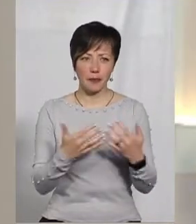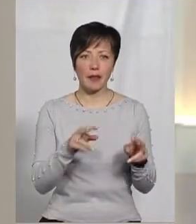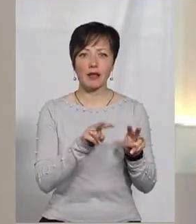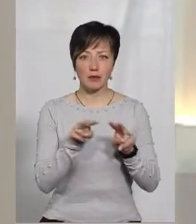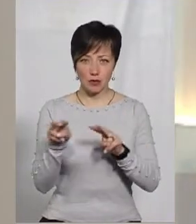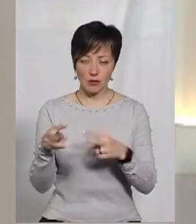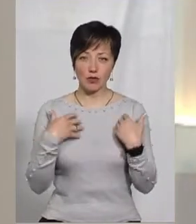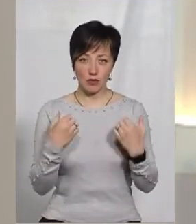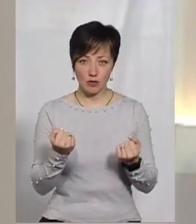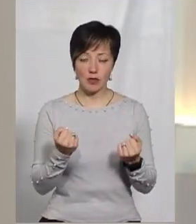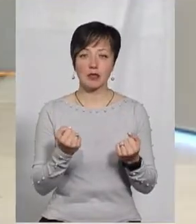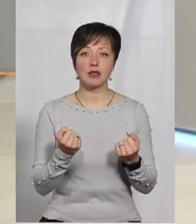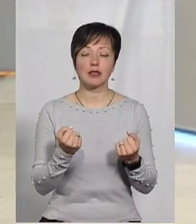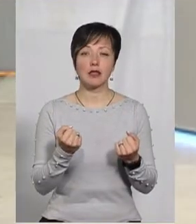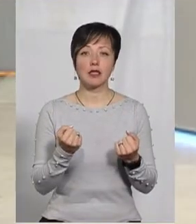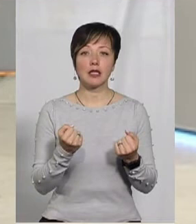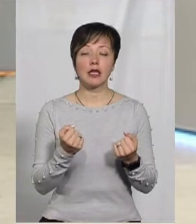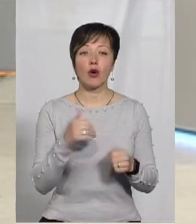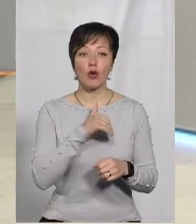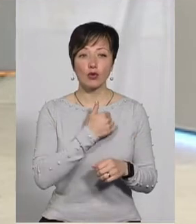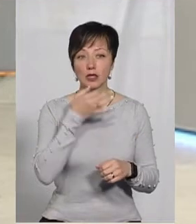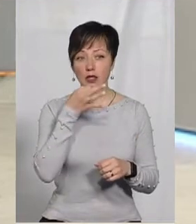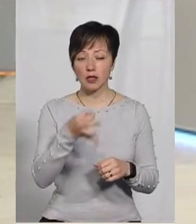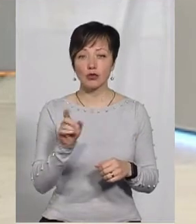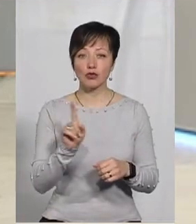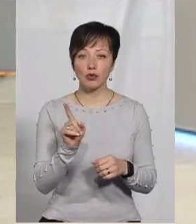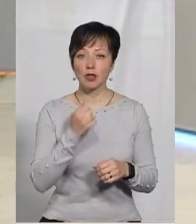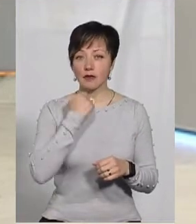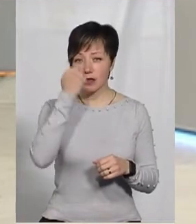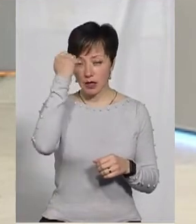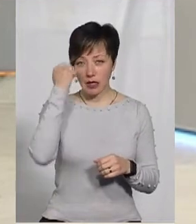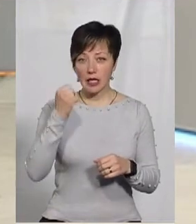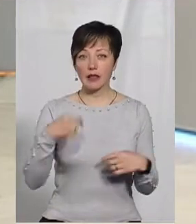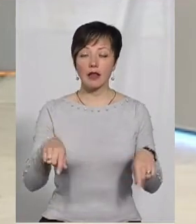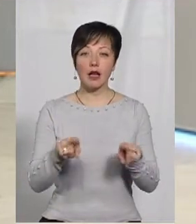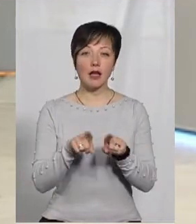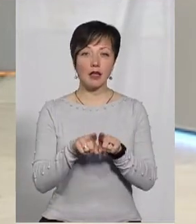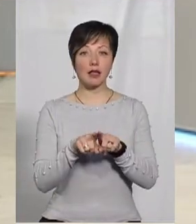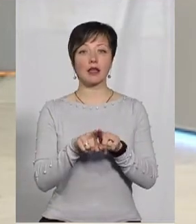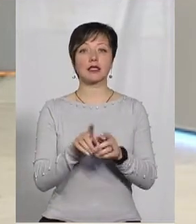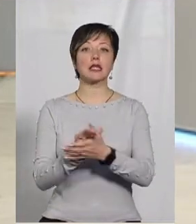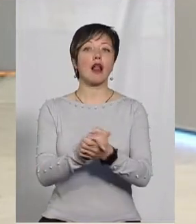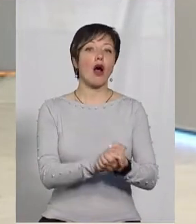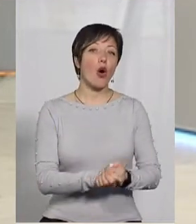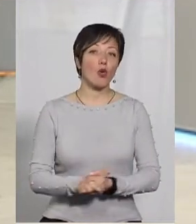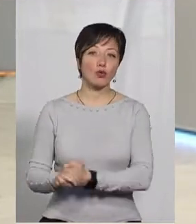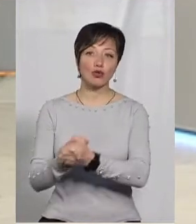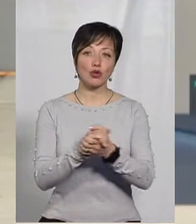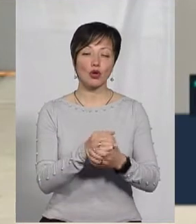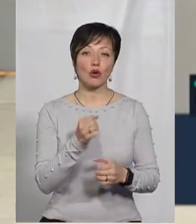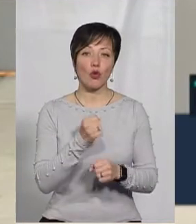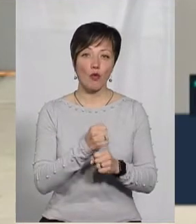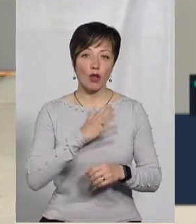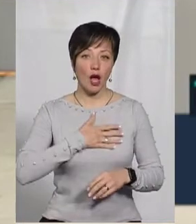за ними швидкується їм здоров'ям. І я хочу сказати, що завдяки такій злагодженій роботі нашого